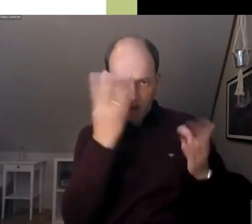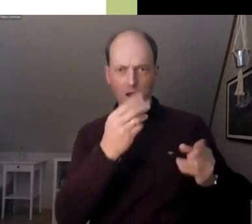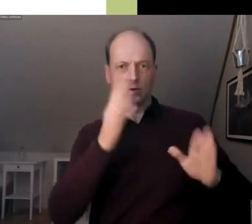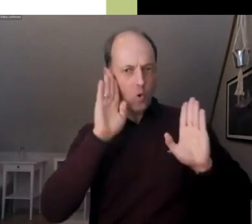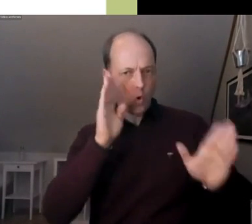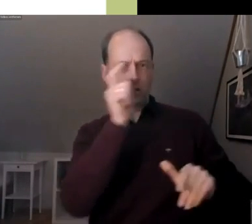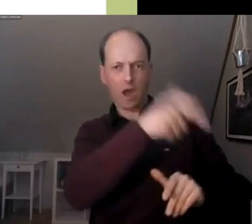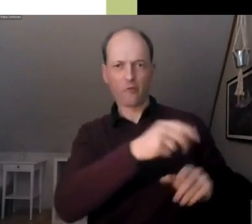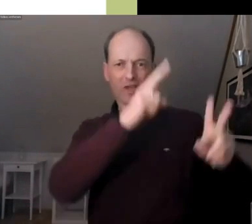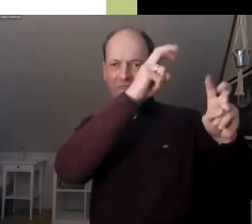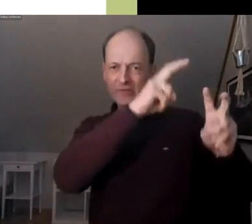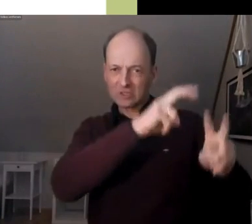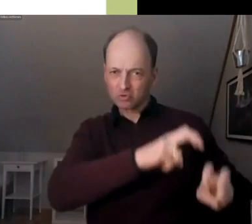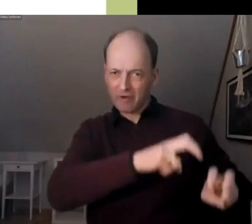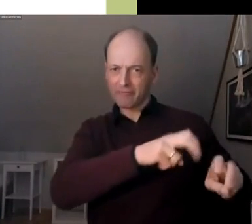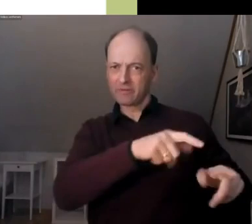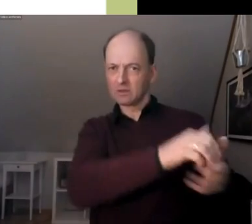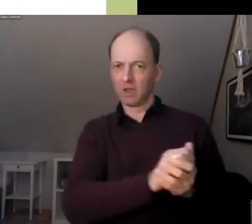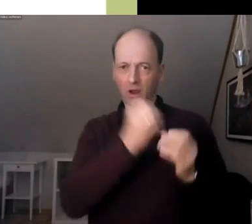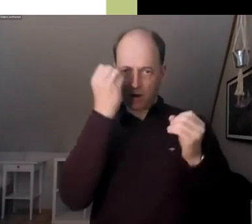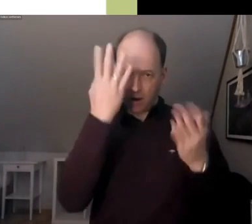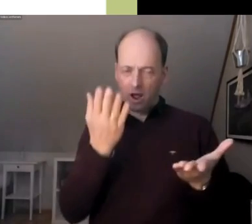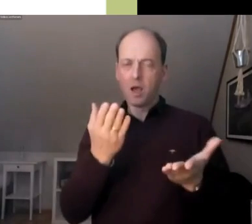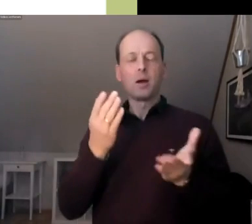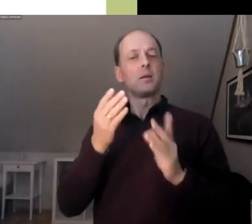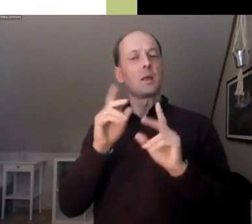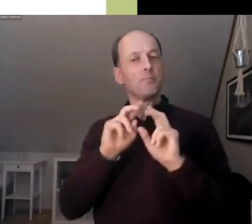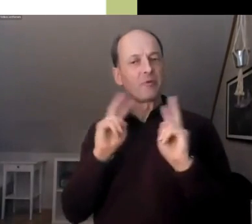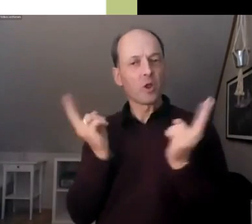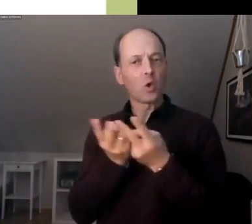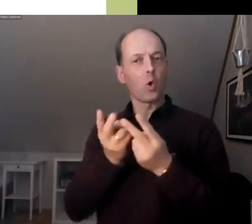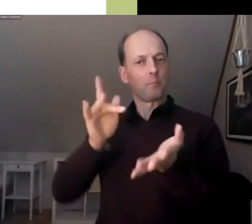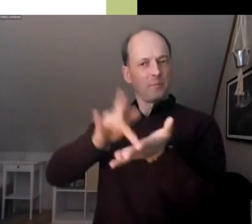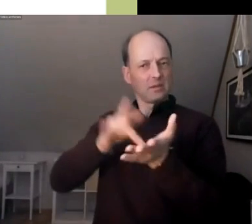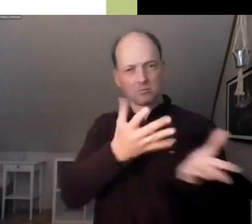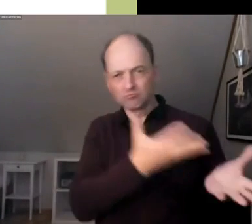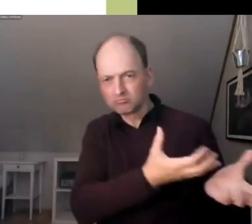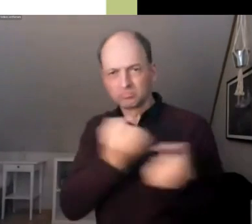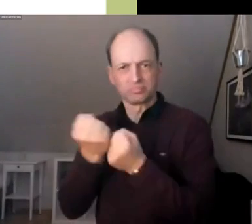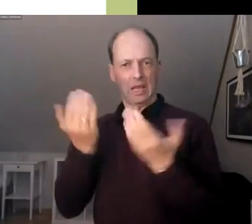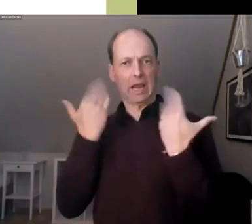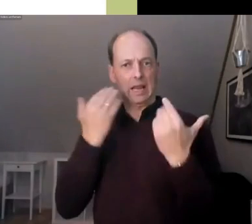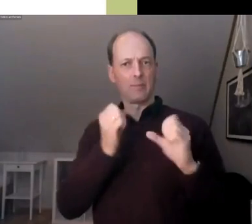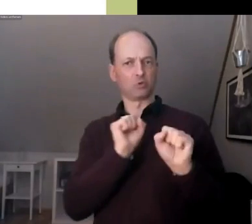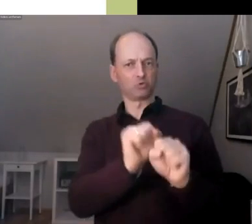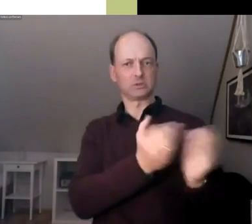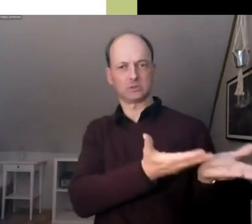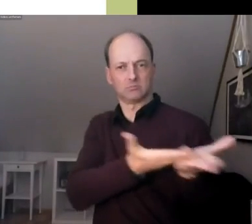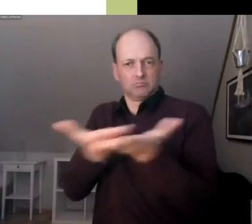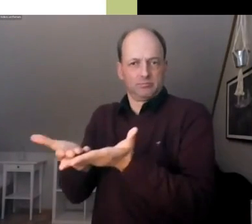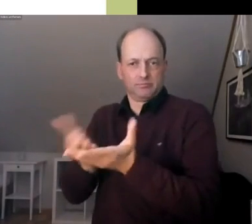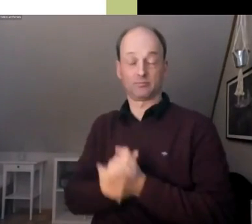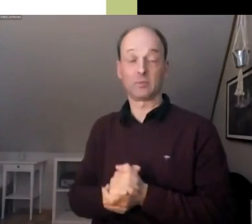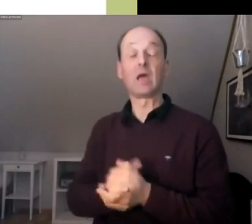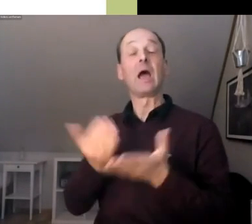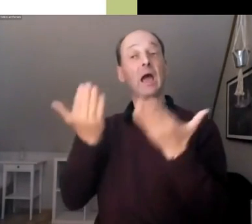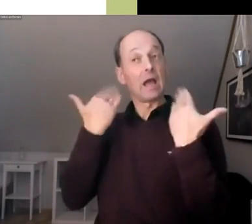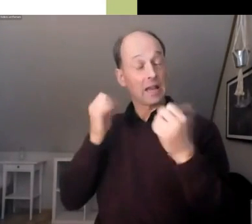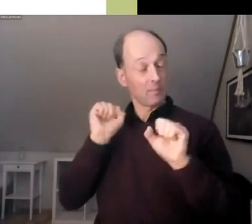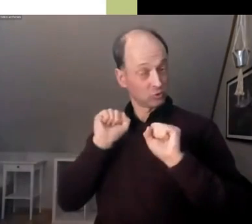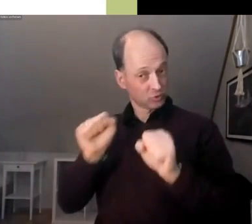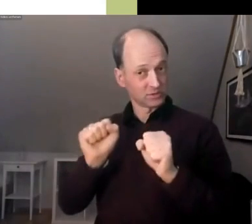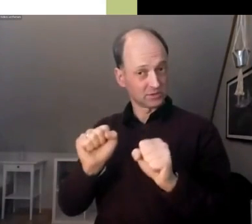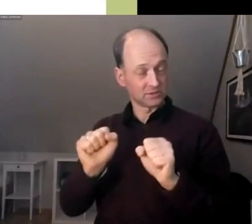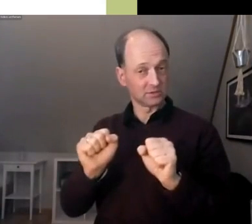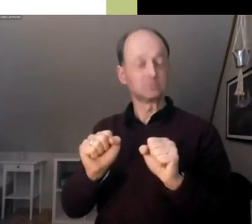dass sie den Klimaschutz wirklich in die Mitte der Bevölkerung gebracht hat. Klimaschutz wird erstmals zum wichtigsten Thema unter